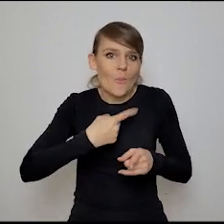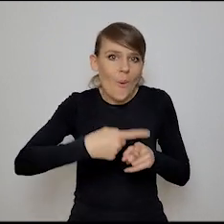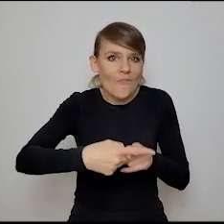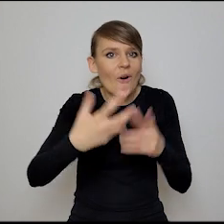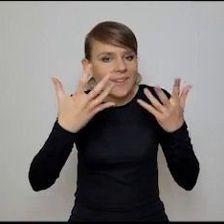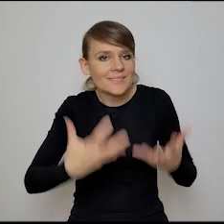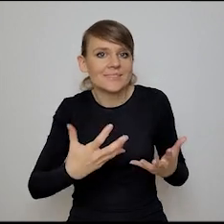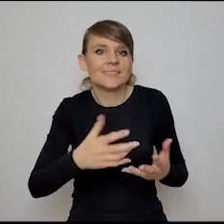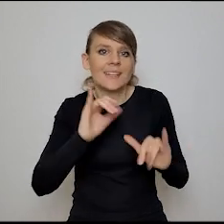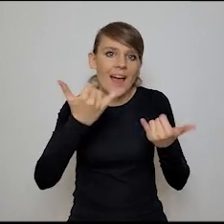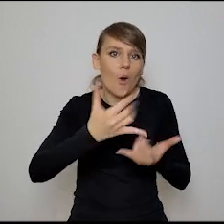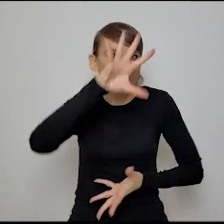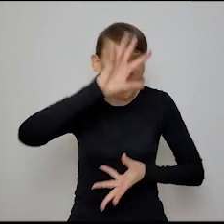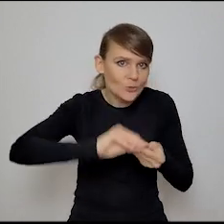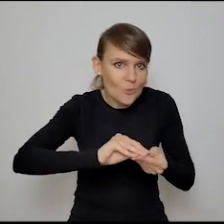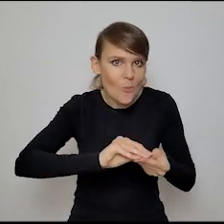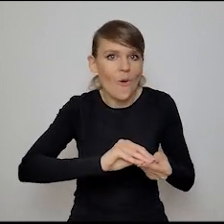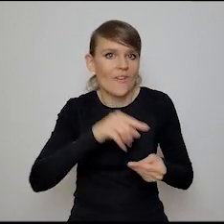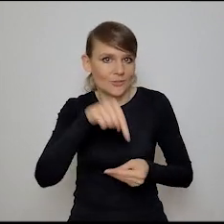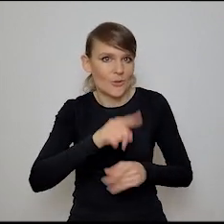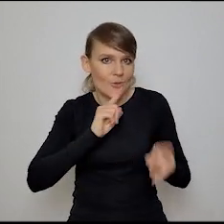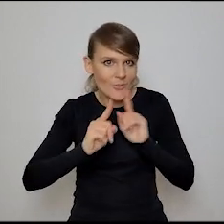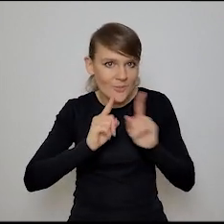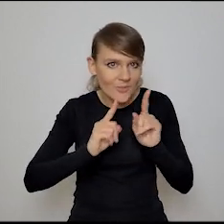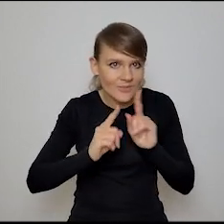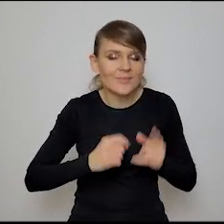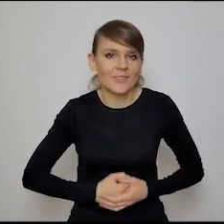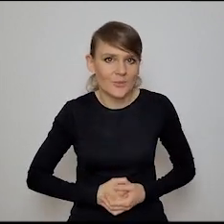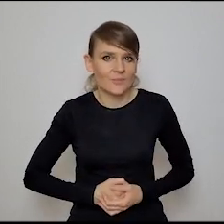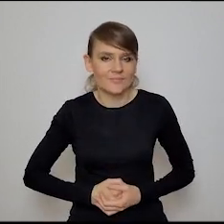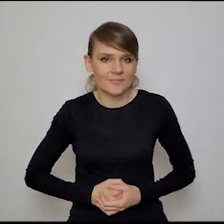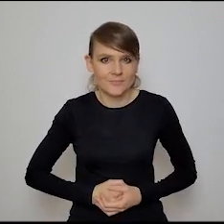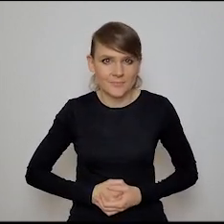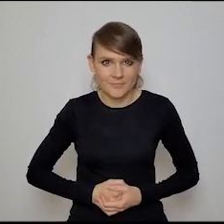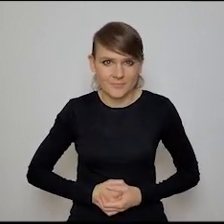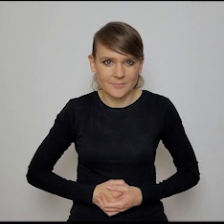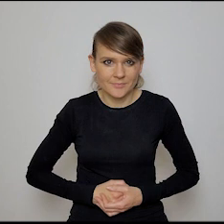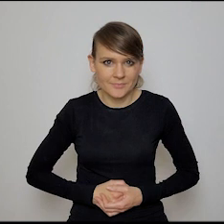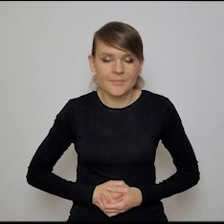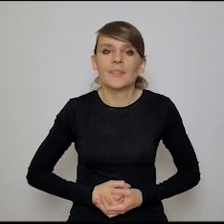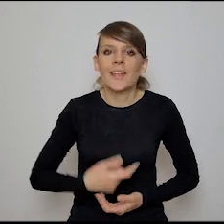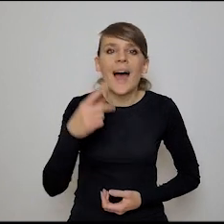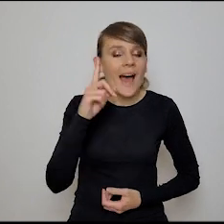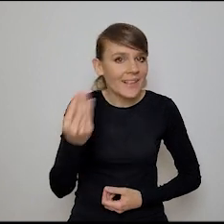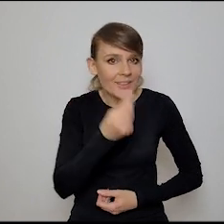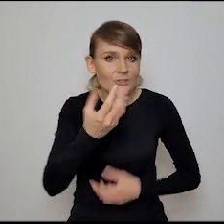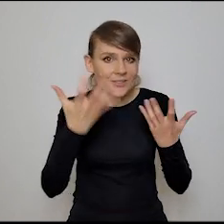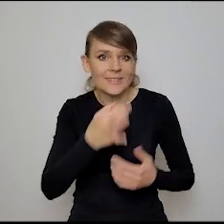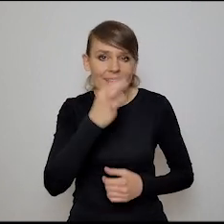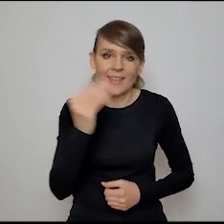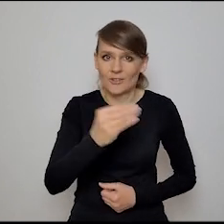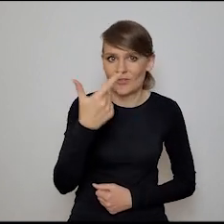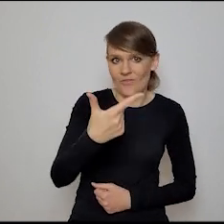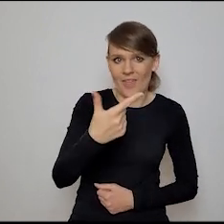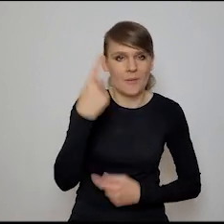jakiejś takiej puenty, tej naszej rozmowie. No, to już konkluzje. Ale, znaczy chciałem jeszcze zapytać o dwie rzeczy,